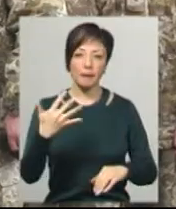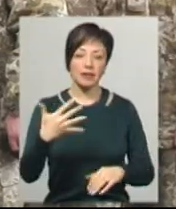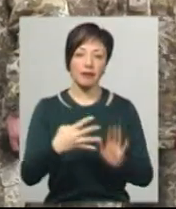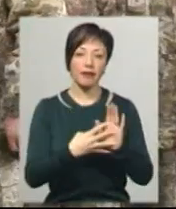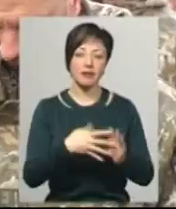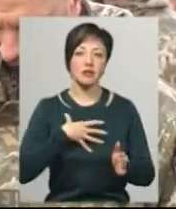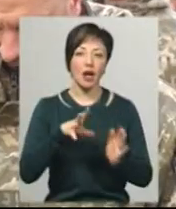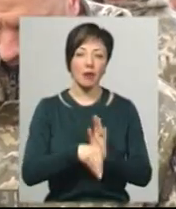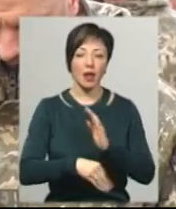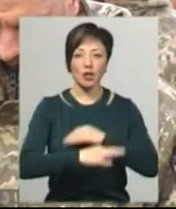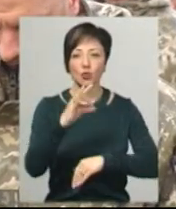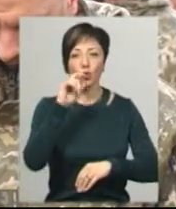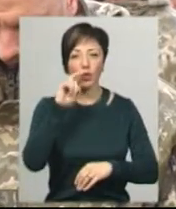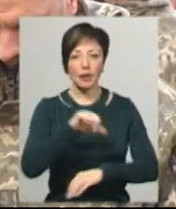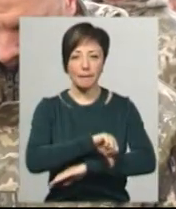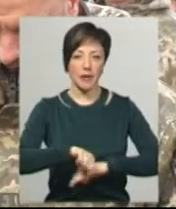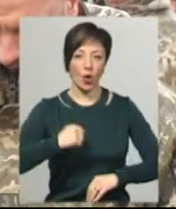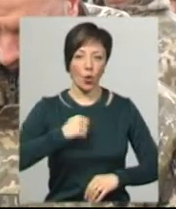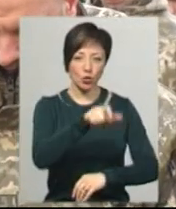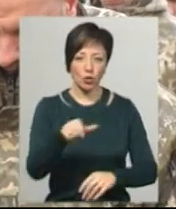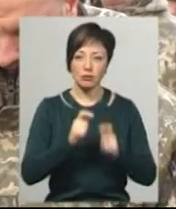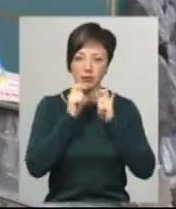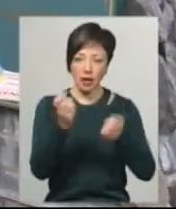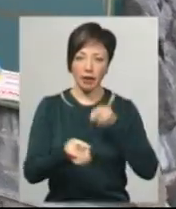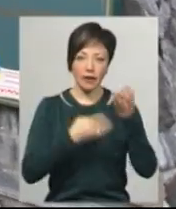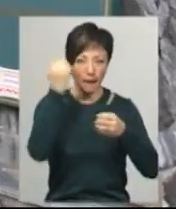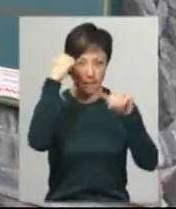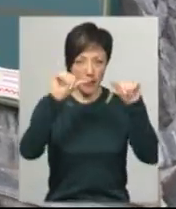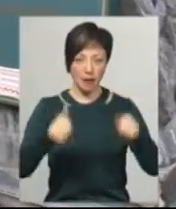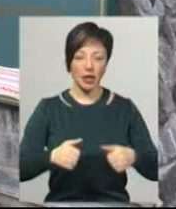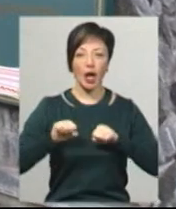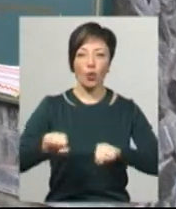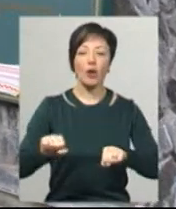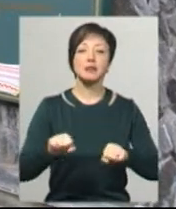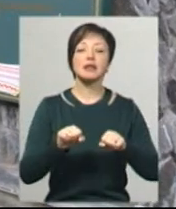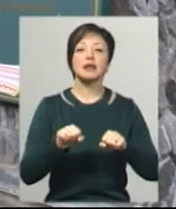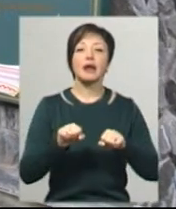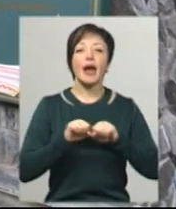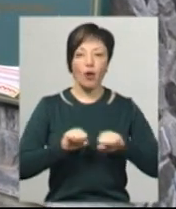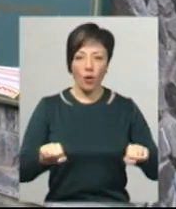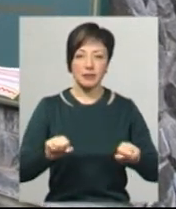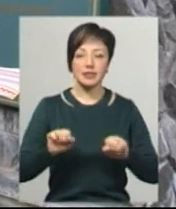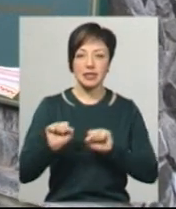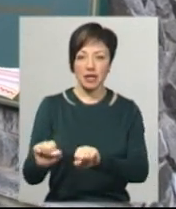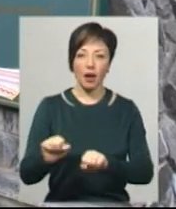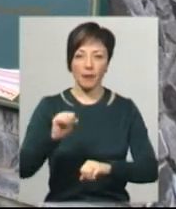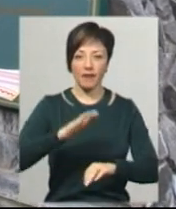-х загиблих на сході країни прикордонників і поклали квіти до пам'ятника героям-захисникам вітчизни на території академії.